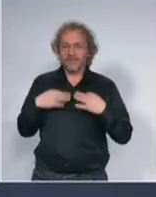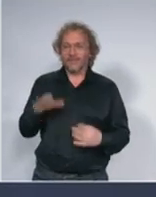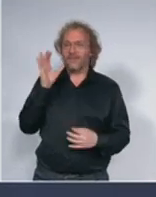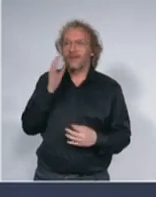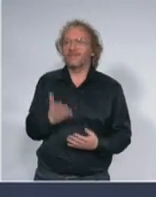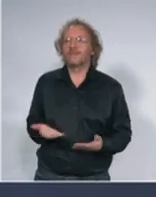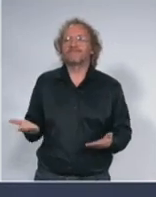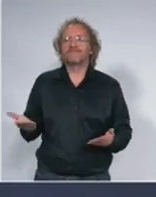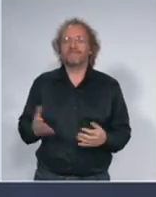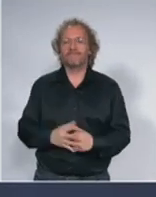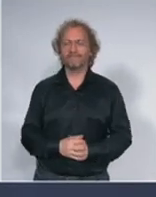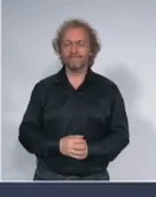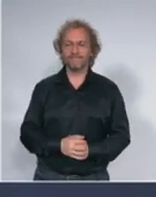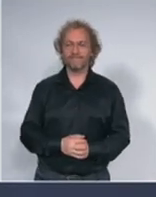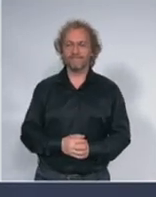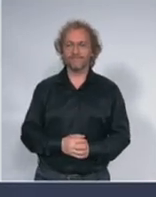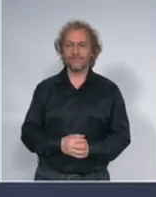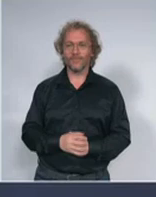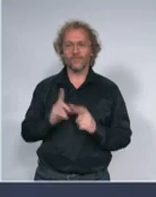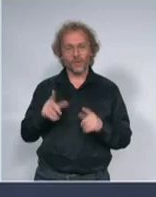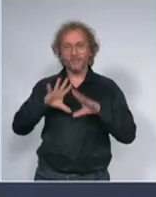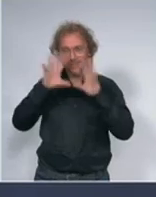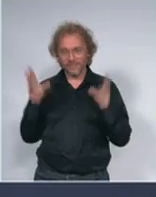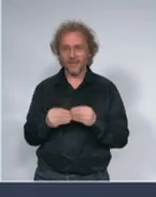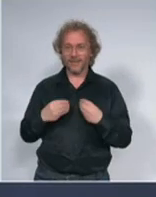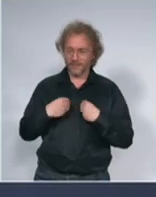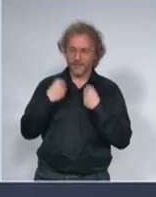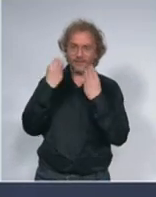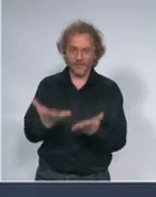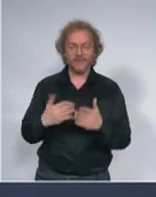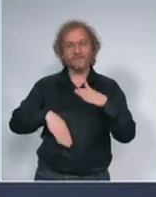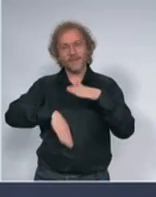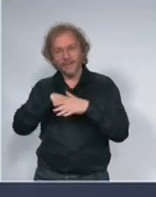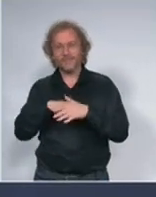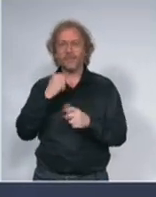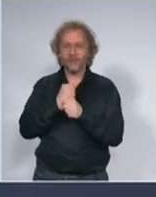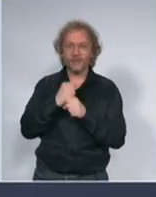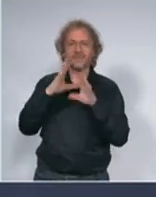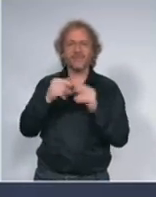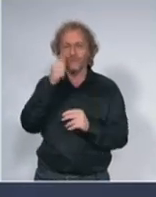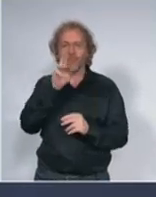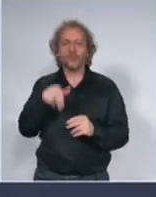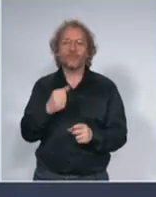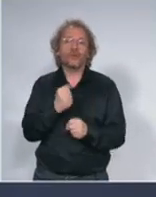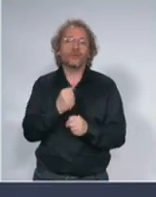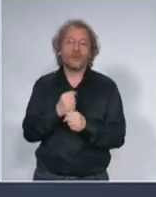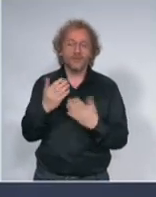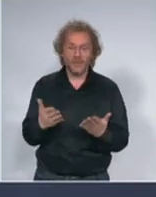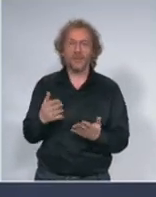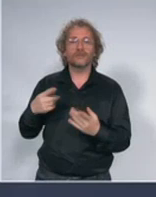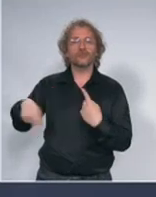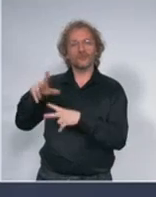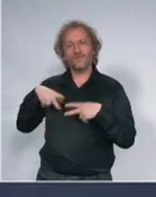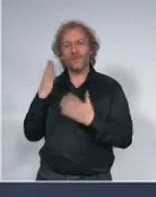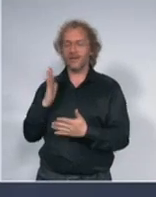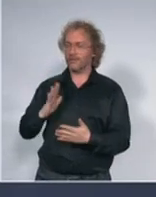moram da dam sve od sebe da uradimo sve što možemo da uradimo da živote i građana Srbije budu što